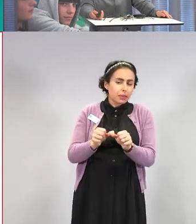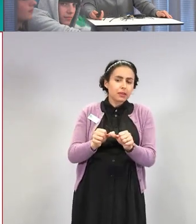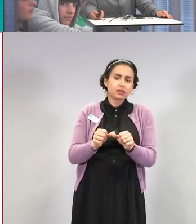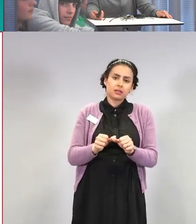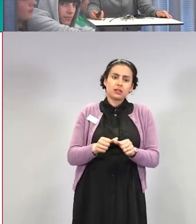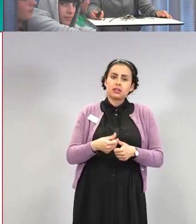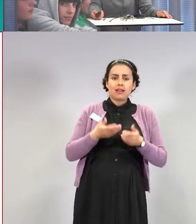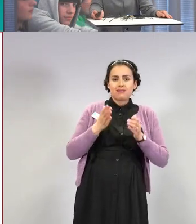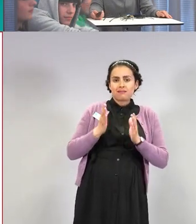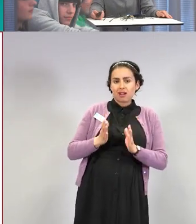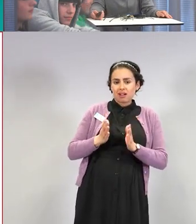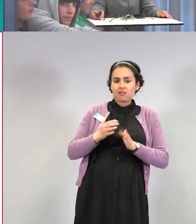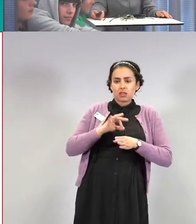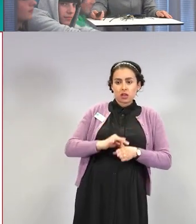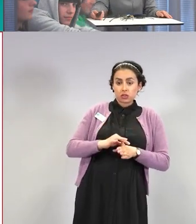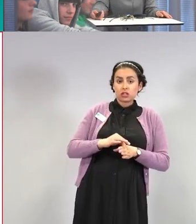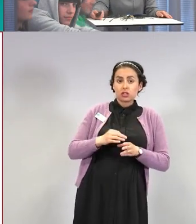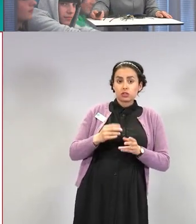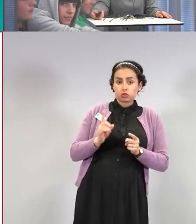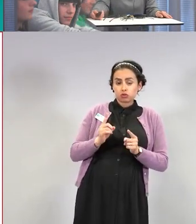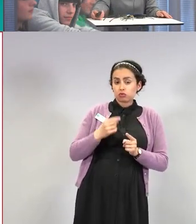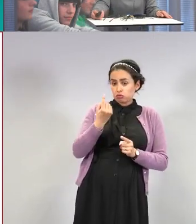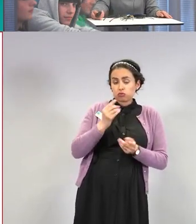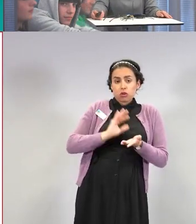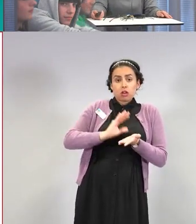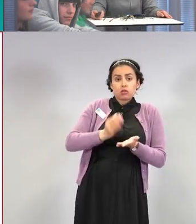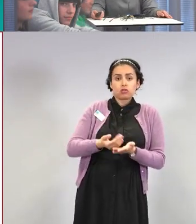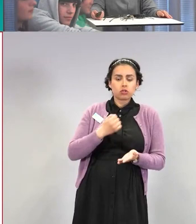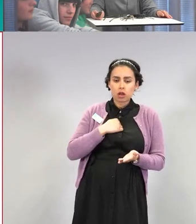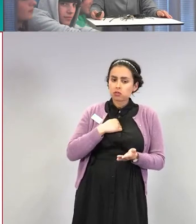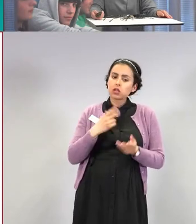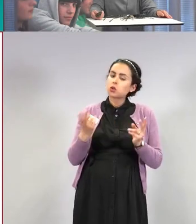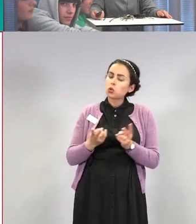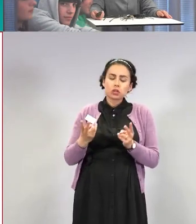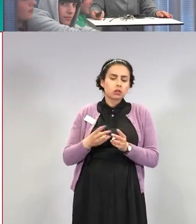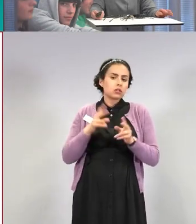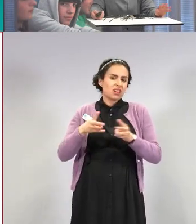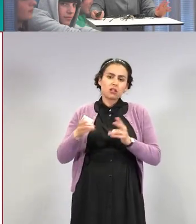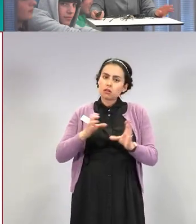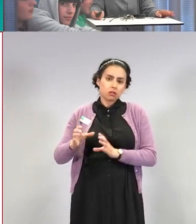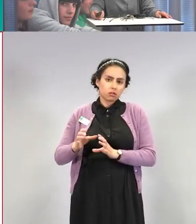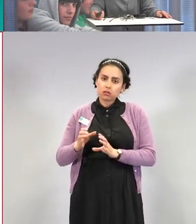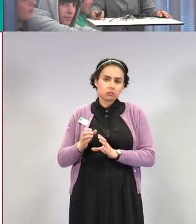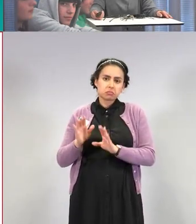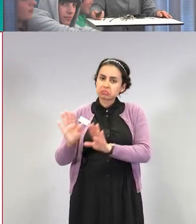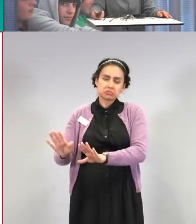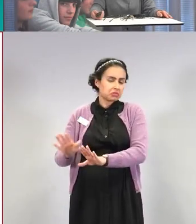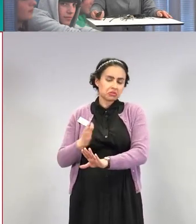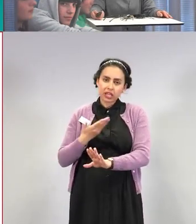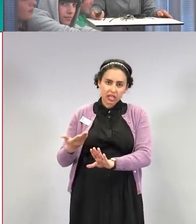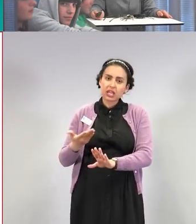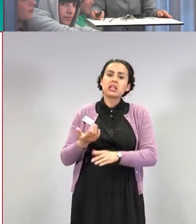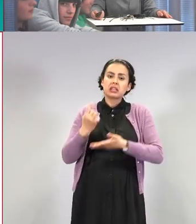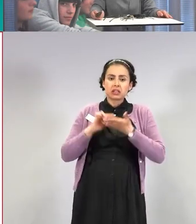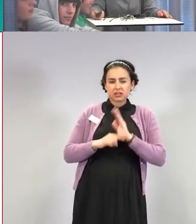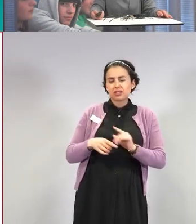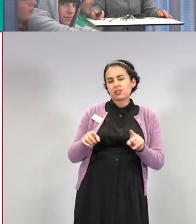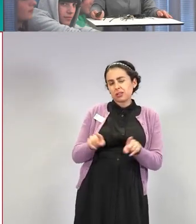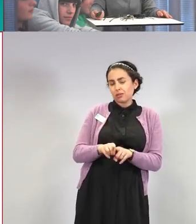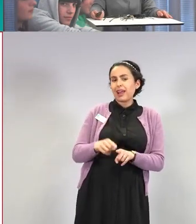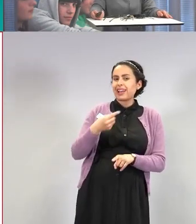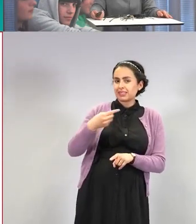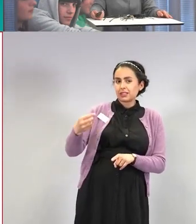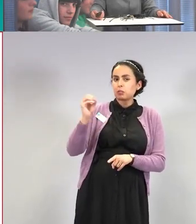ollut yhtään vielä sairaalahoitoa. En laittaa sitä tähteen näkyviin. Sehän tarkoittaisi periaatteessa, että se olisi noin ehkä 100 prosenttia.